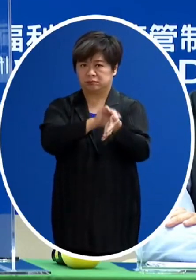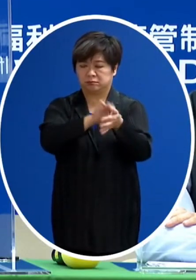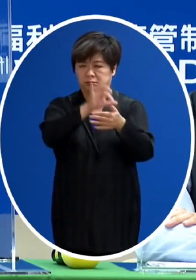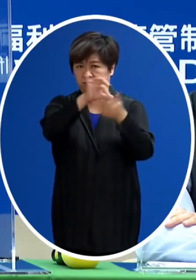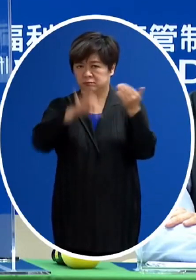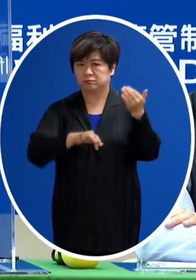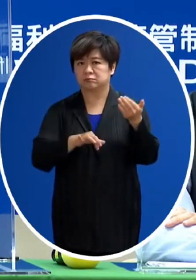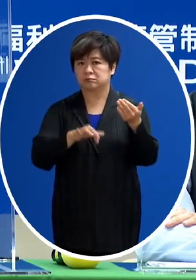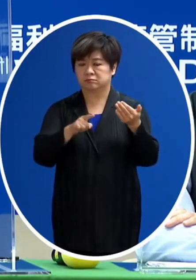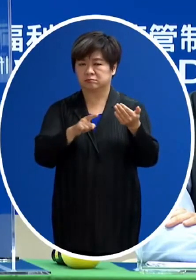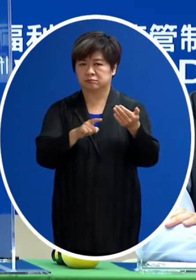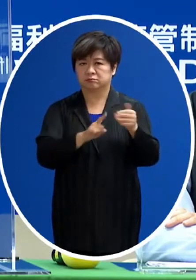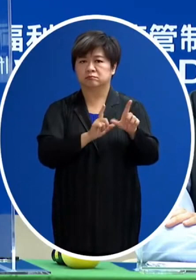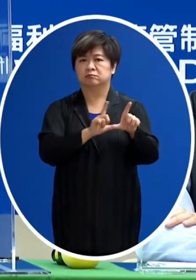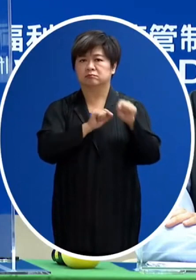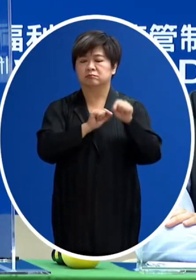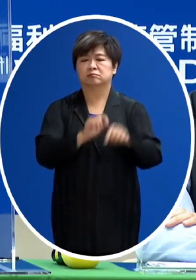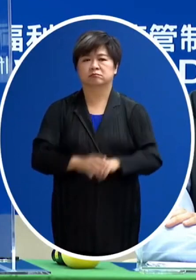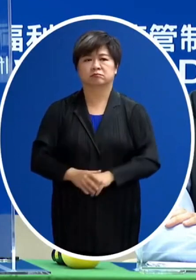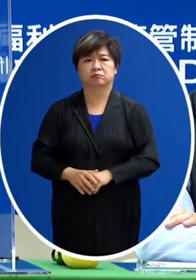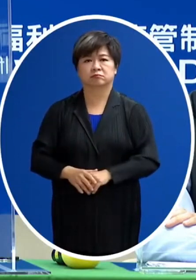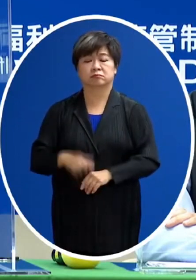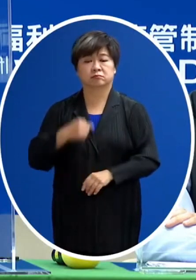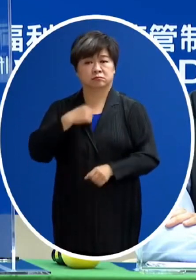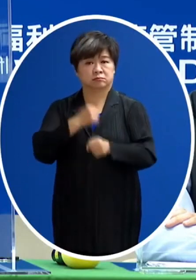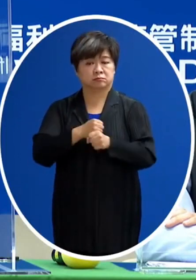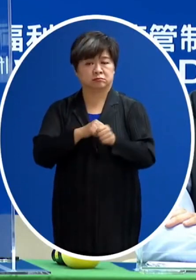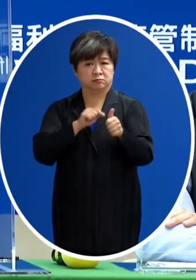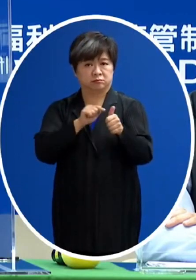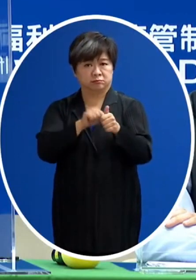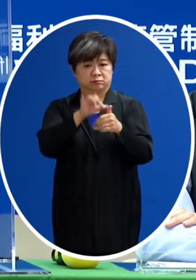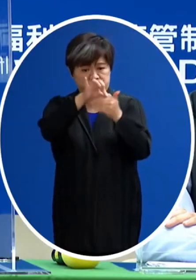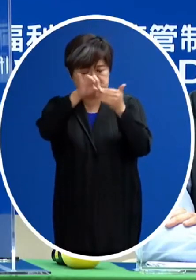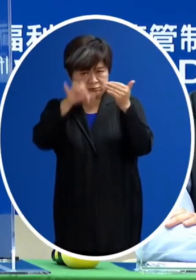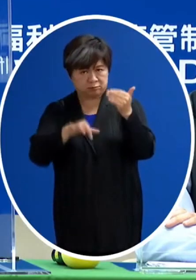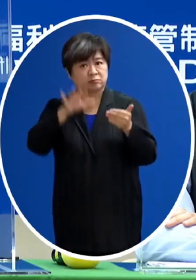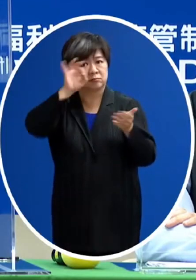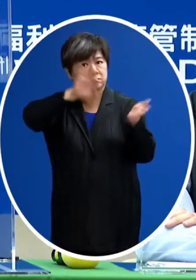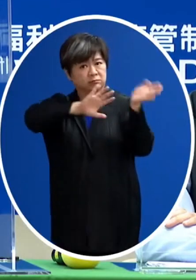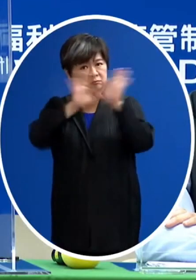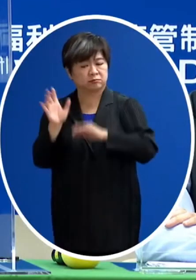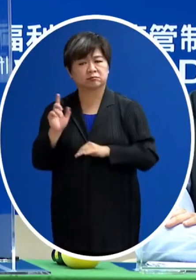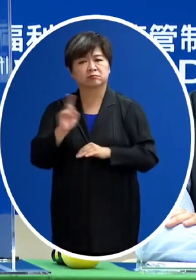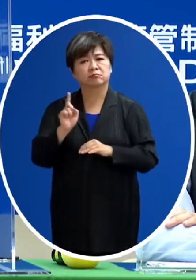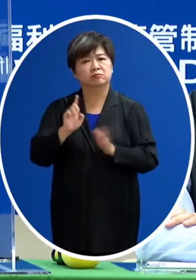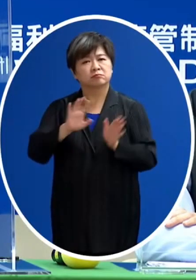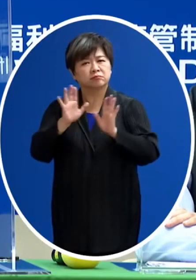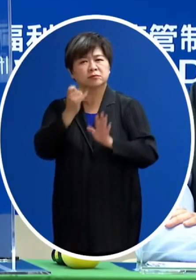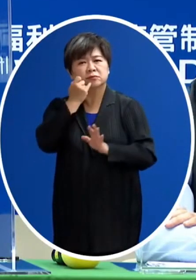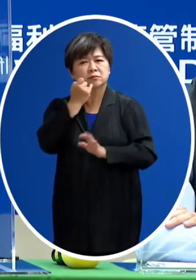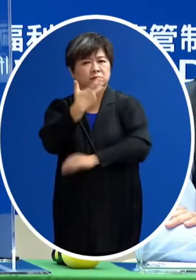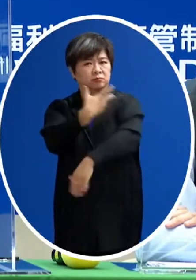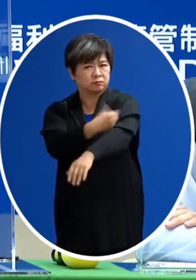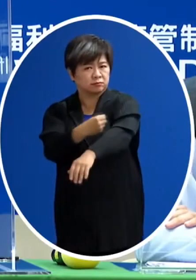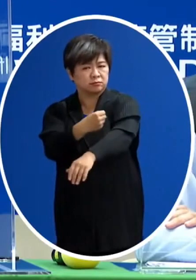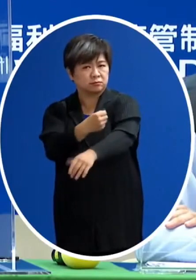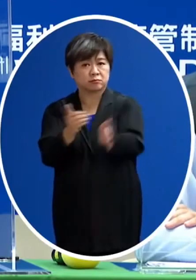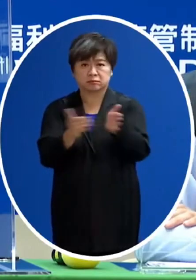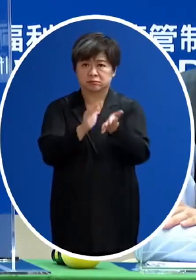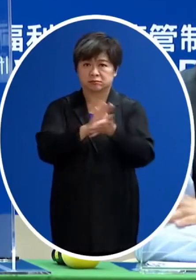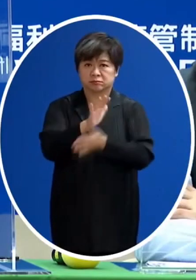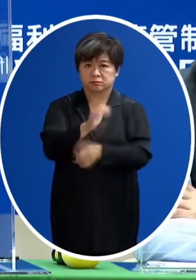要依循那所以我們做的指引是指於 就是說哪些情況做 做完以後有一些要注意的